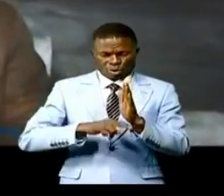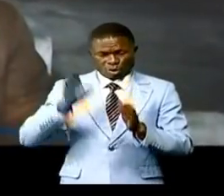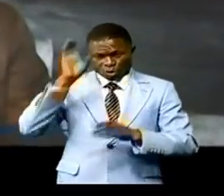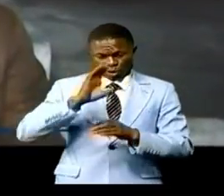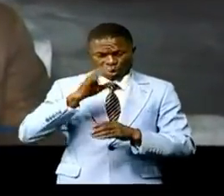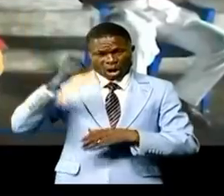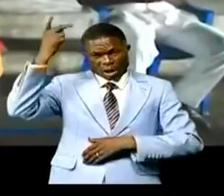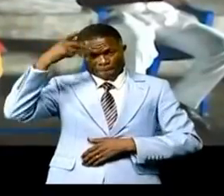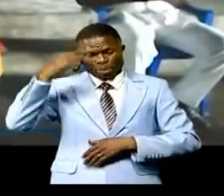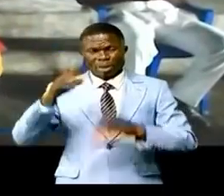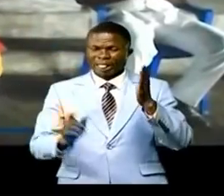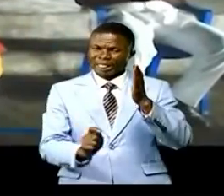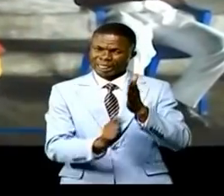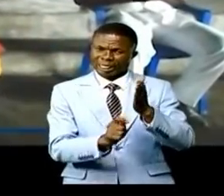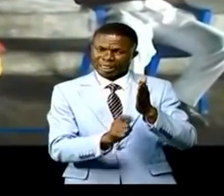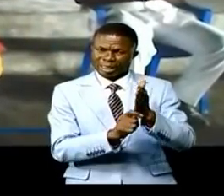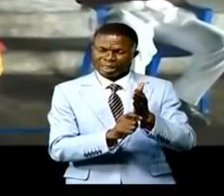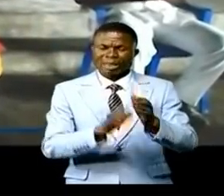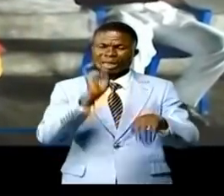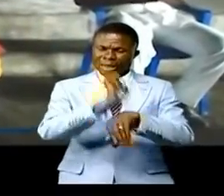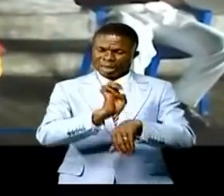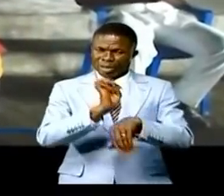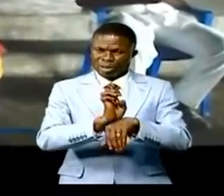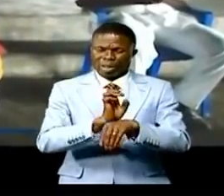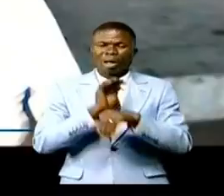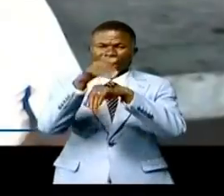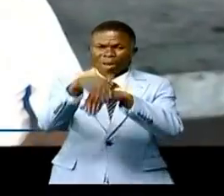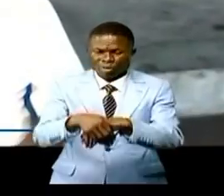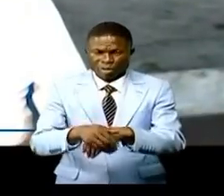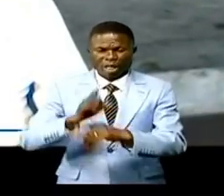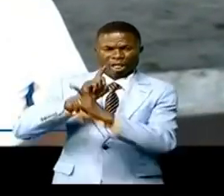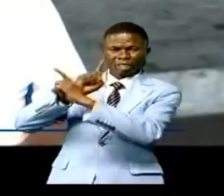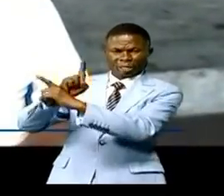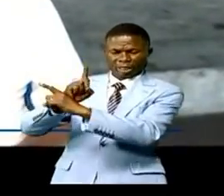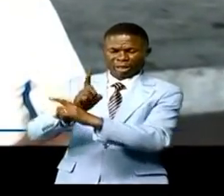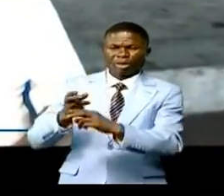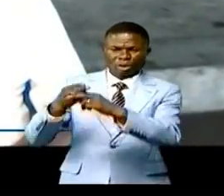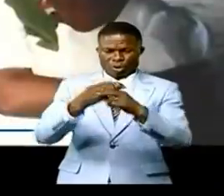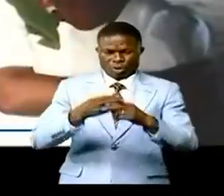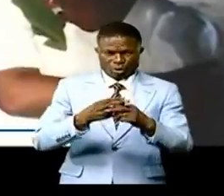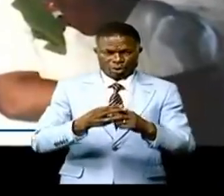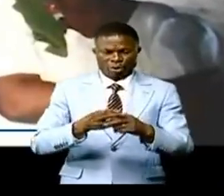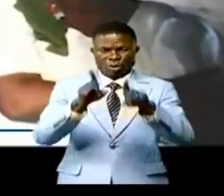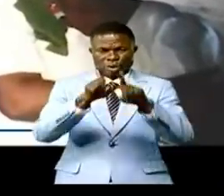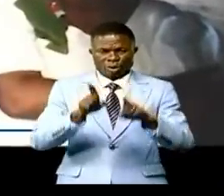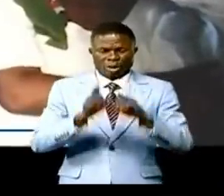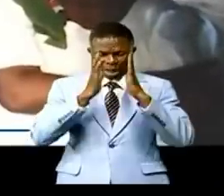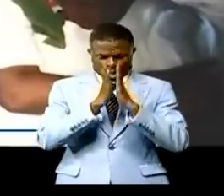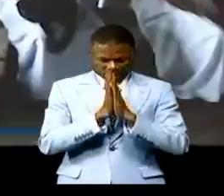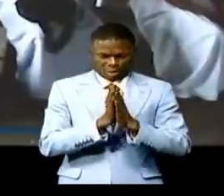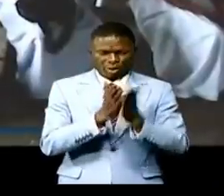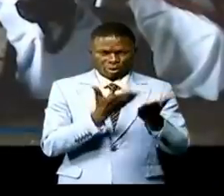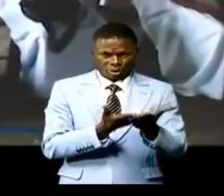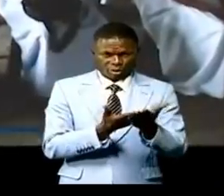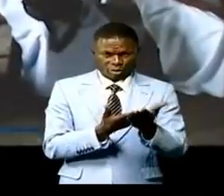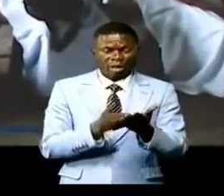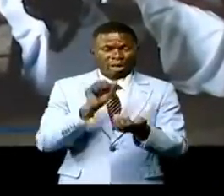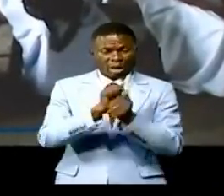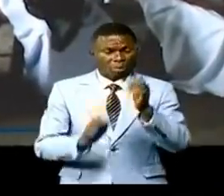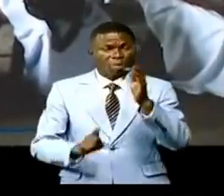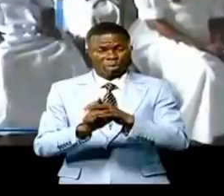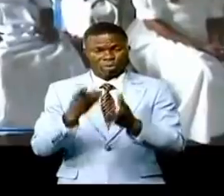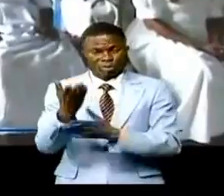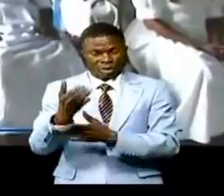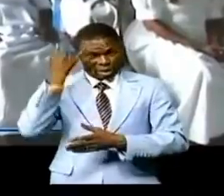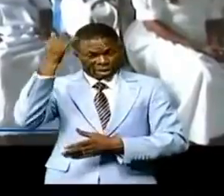politiques et techniques et les Églises participent à la défense de la sécurité par des prières. En cette circonstance, des